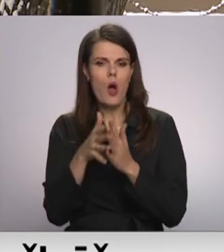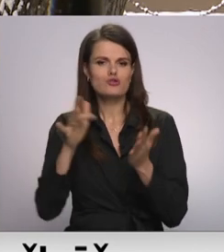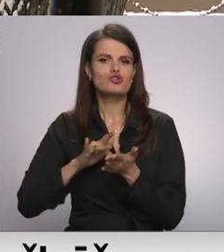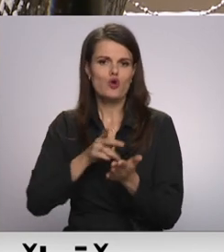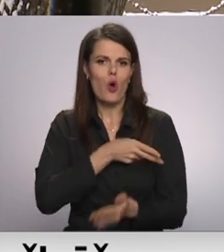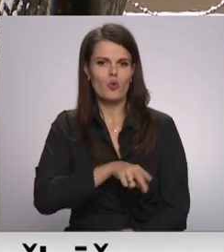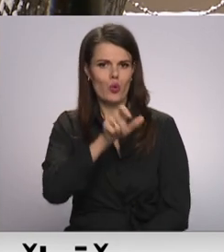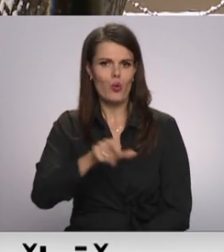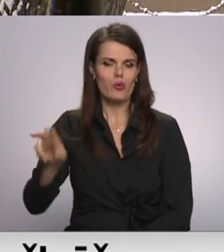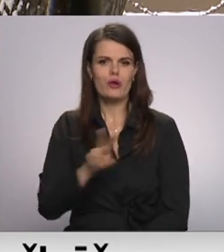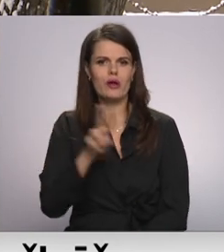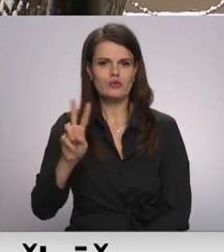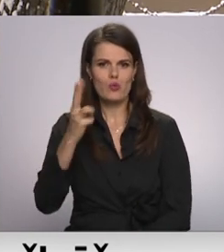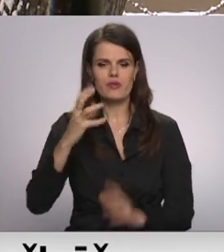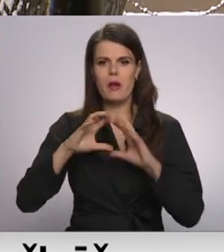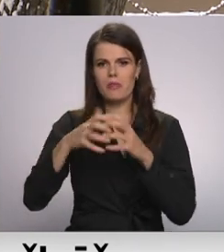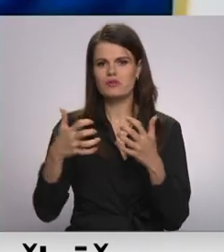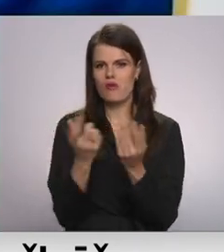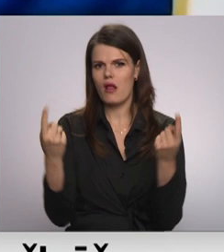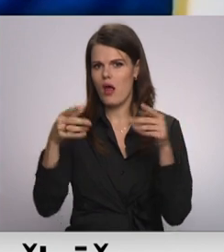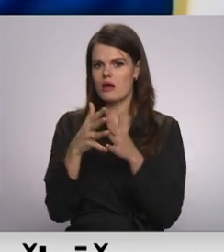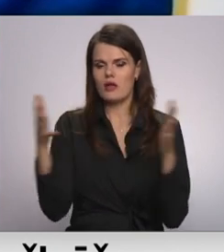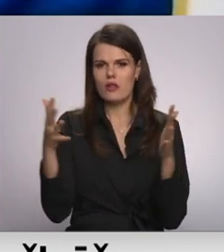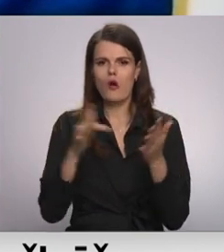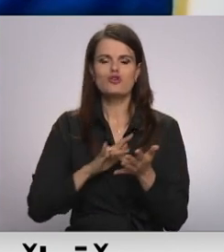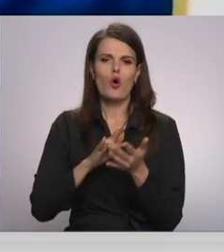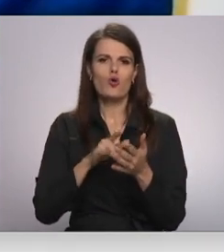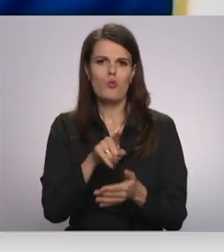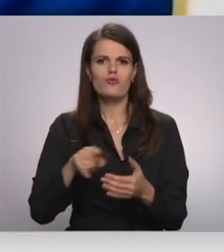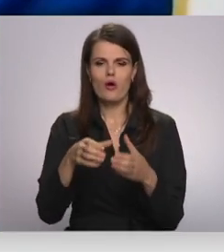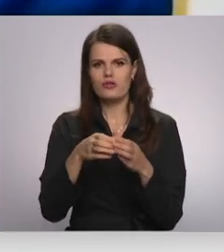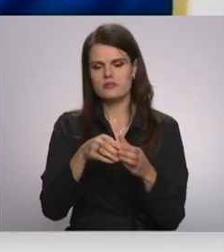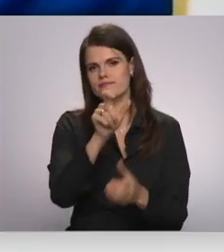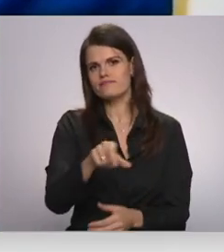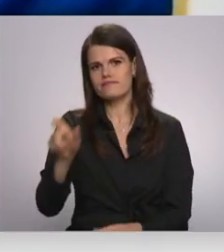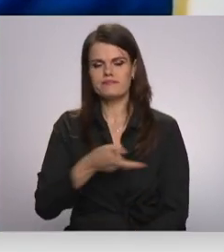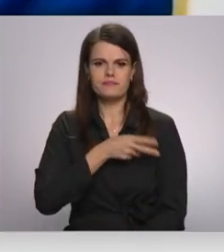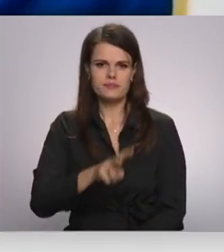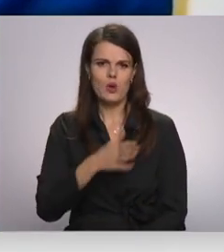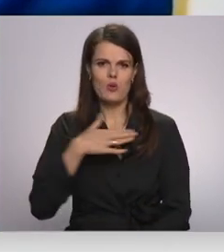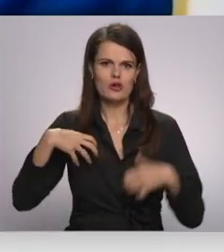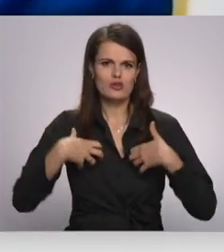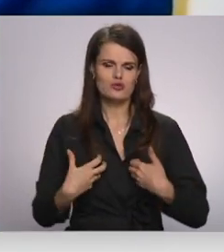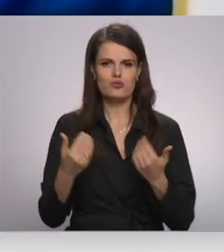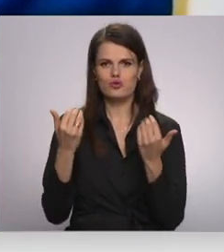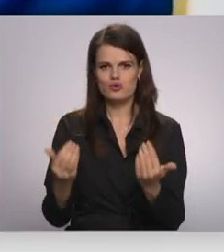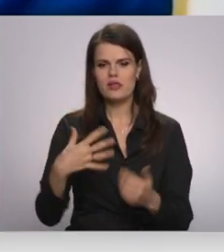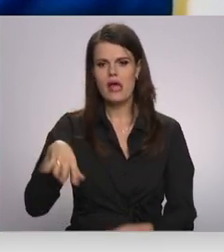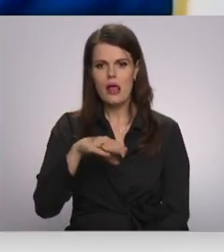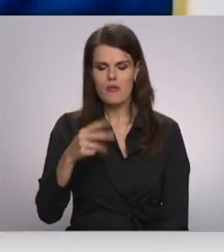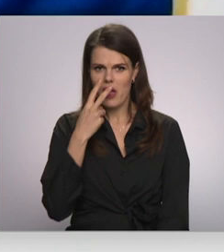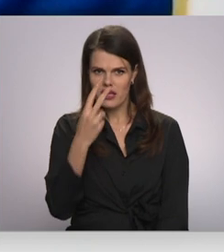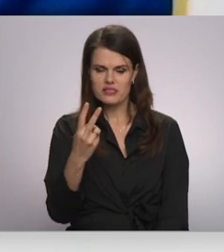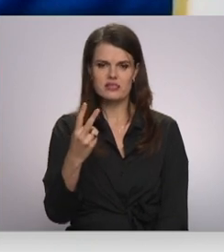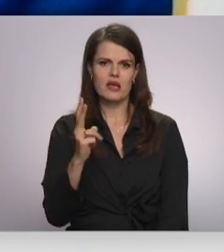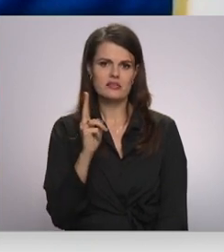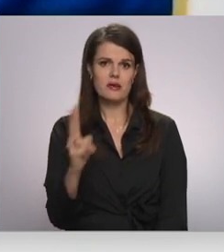aizgāja bojā otrā pasaules kara laikā. Ziet ļoti skumi ir, kā šodien mēs redzam, ka atkal ir